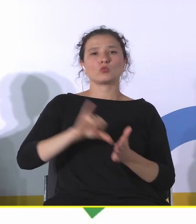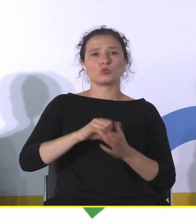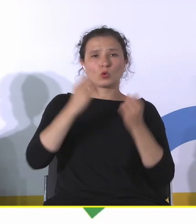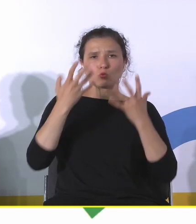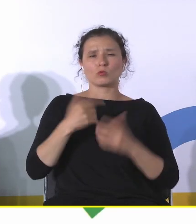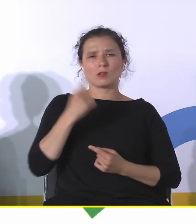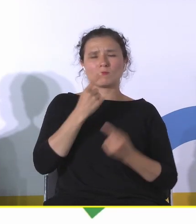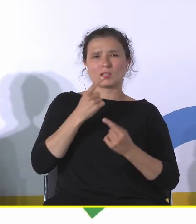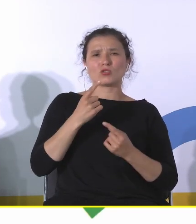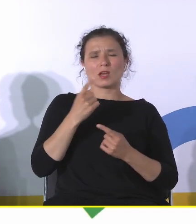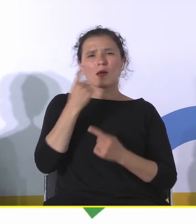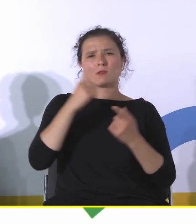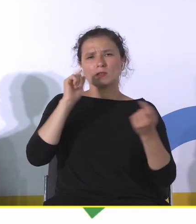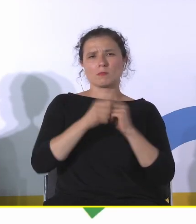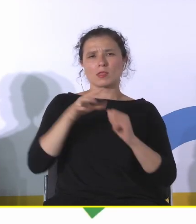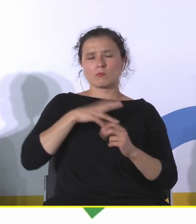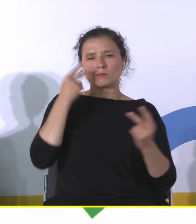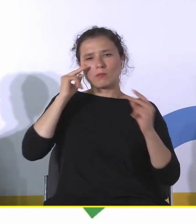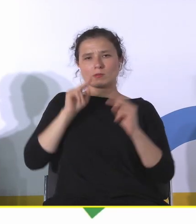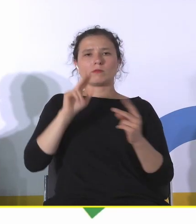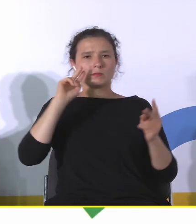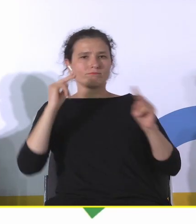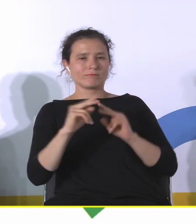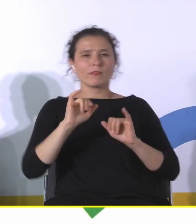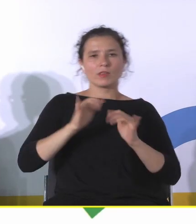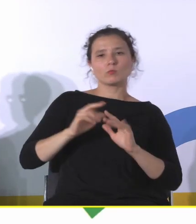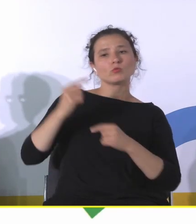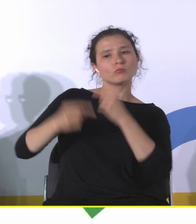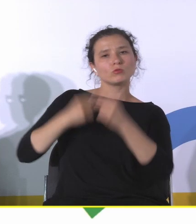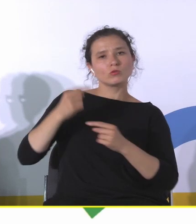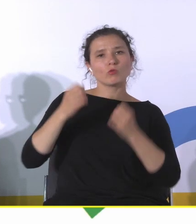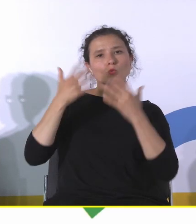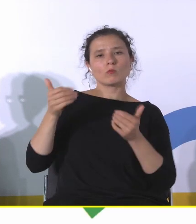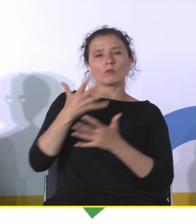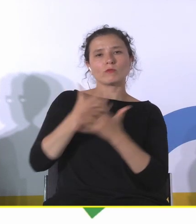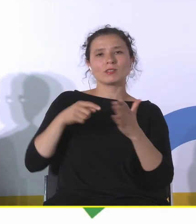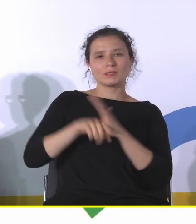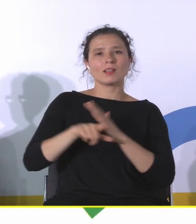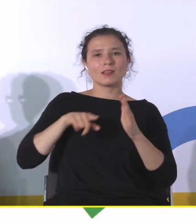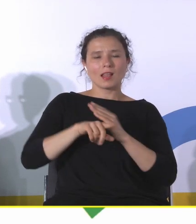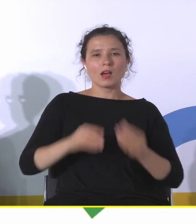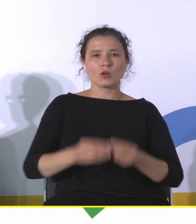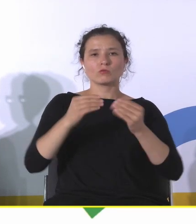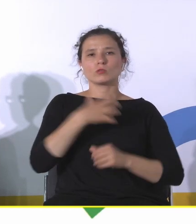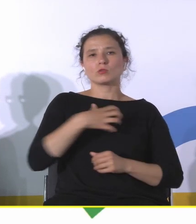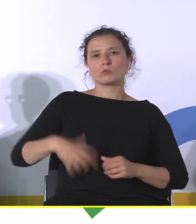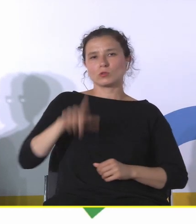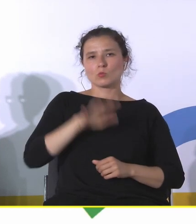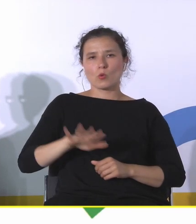jak ta kultura, jak dziedzictwo może być wykorzystywane dla rozwoju społeczno-gospodarczego. I mamy przed nami